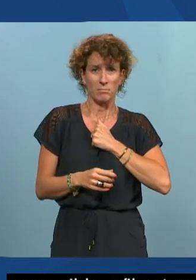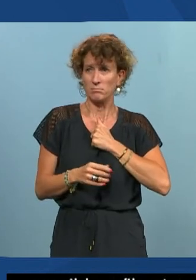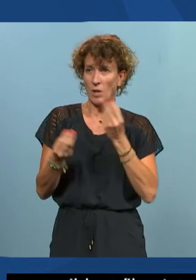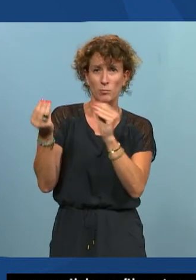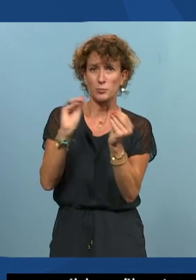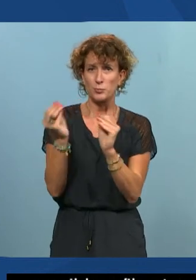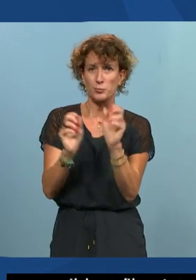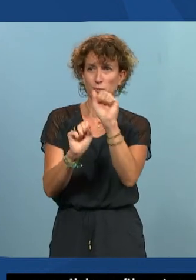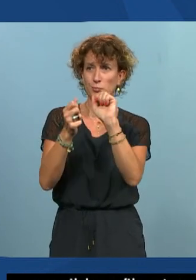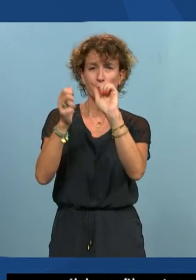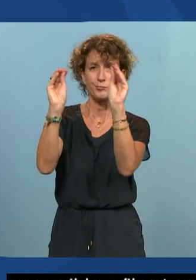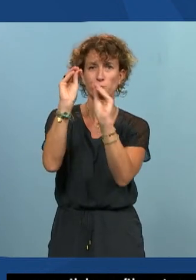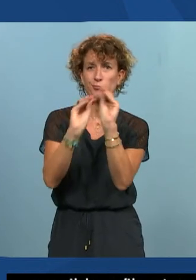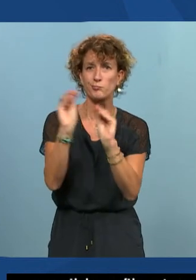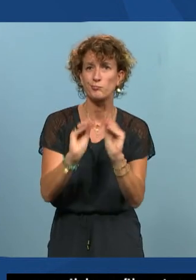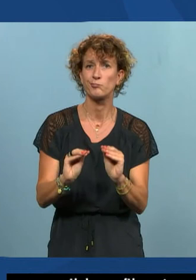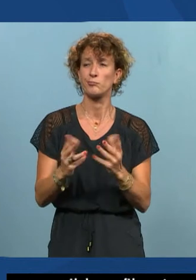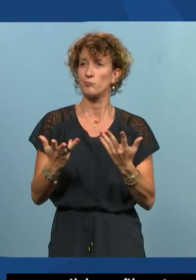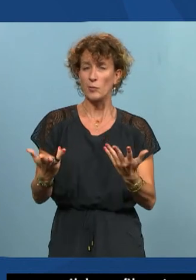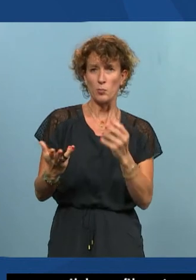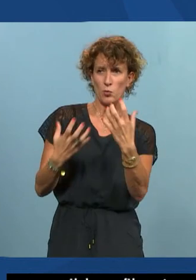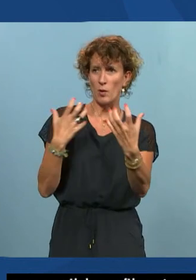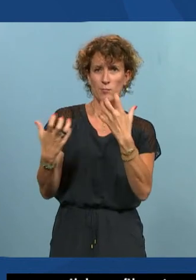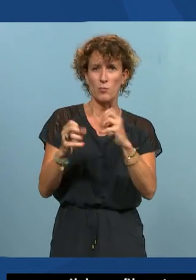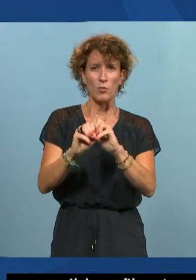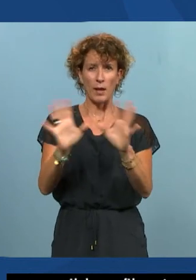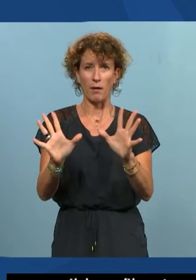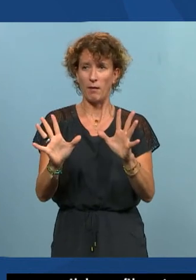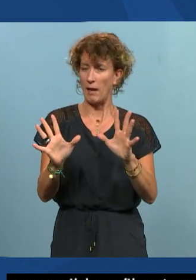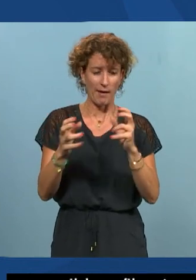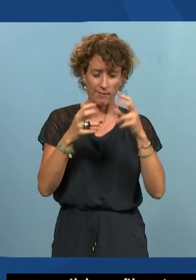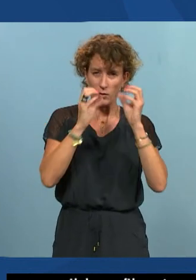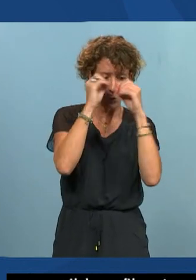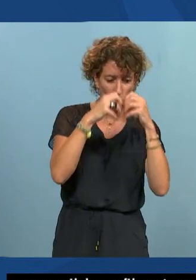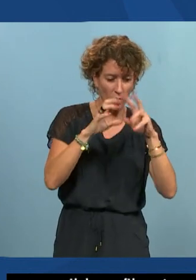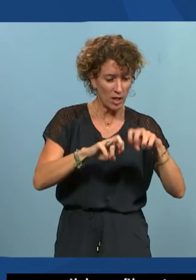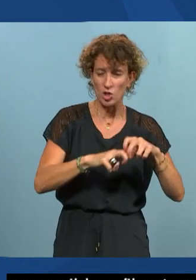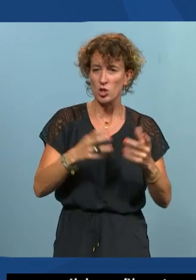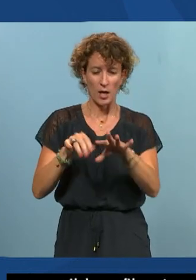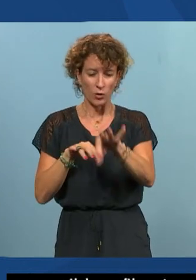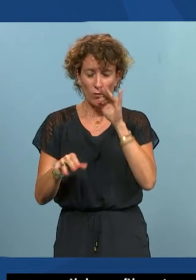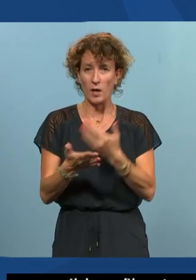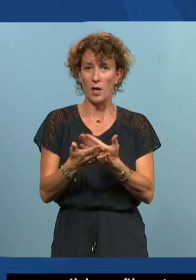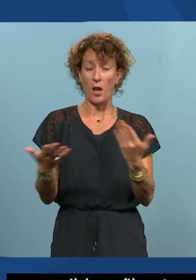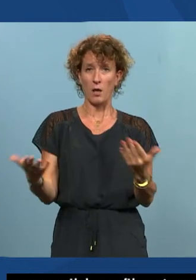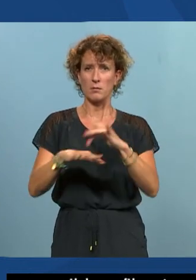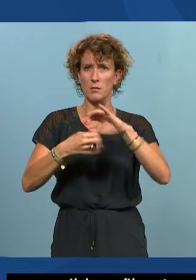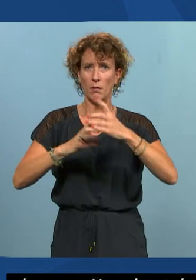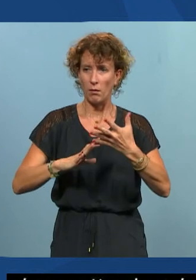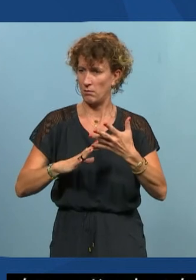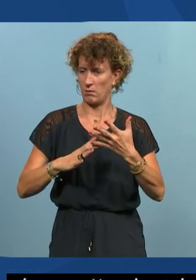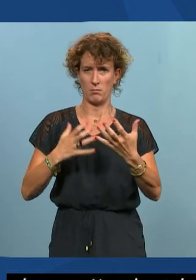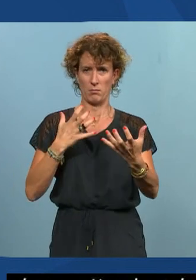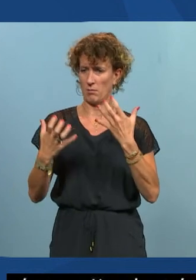soit plus lisible avec des contrastes différents etc. il a tapé sur le moteur de recherche et il arrive sur un site qui n pas accessible où les contrastes ne pas bons